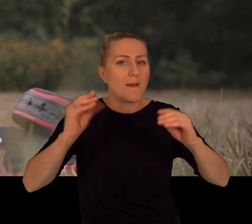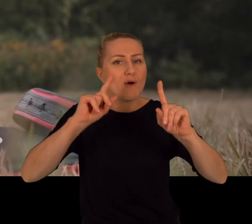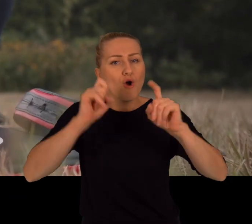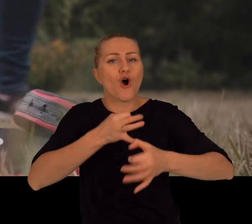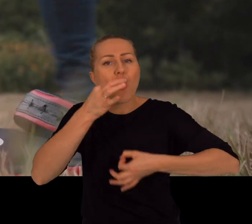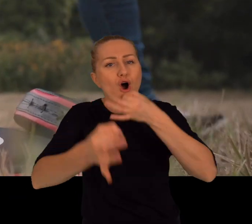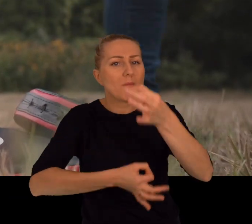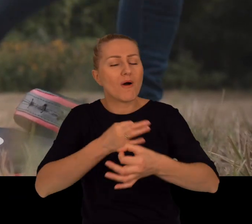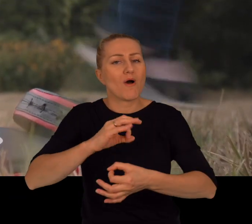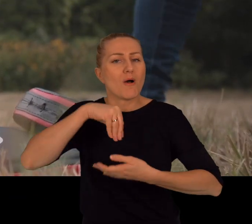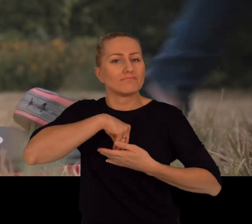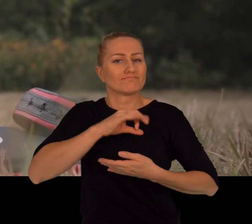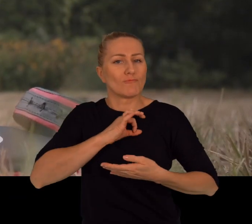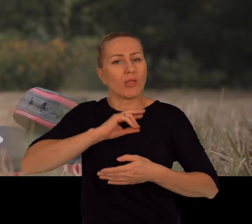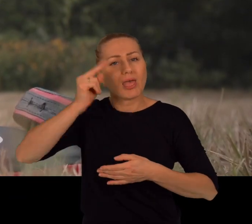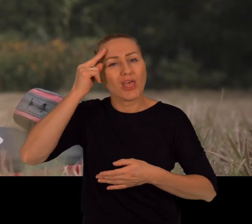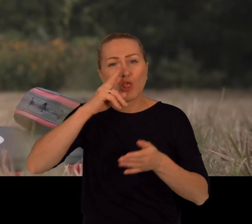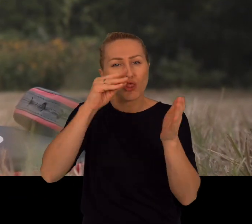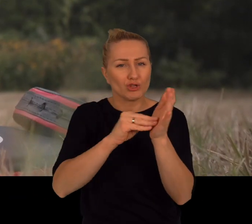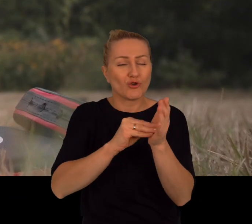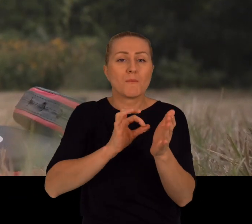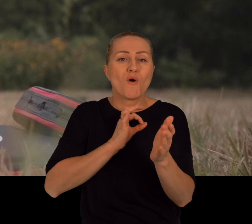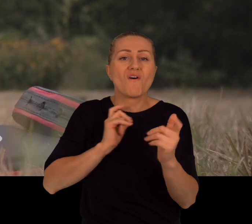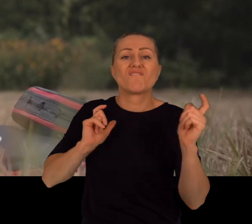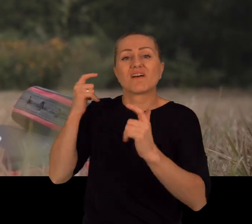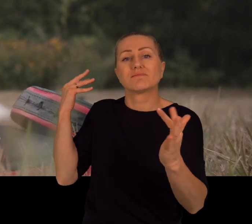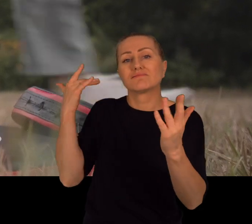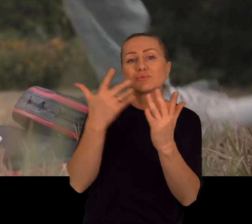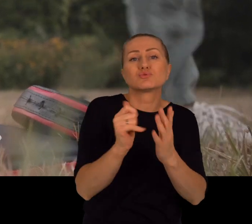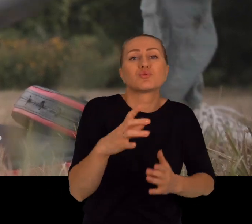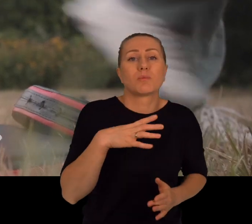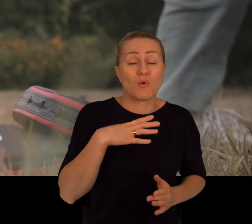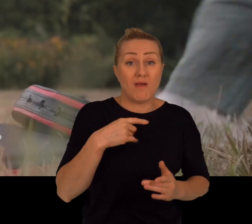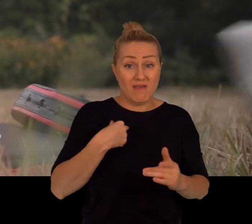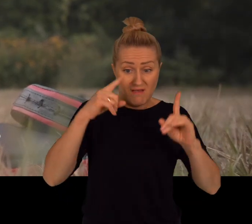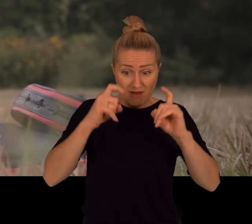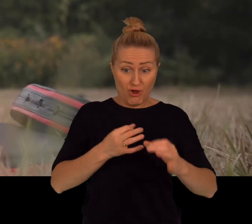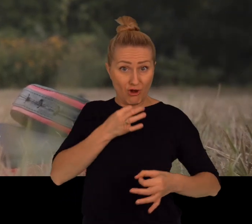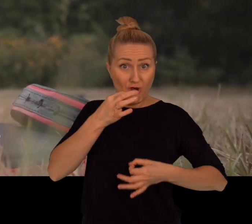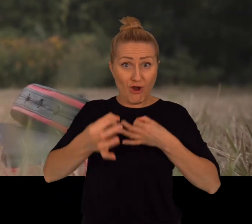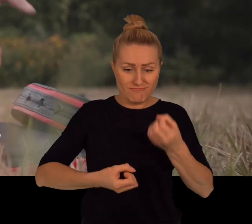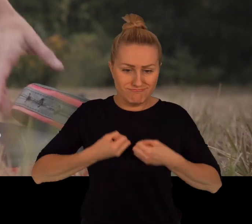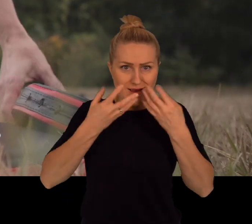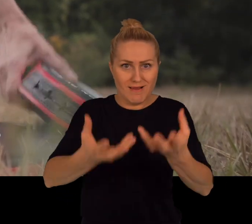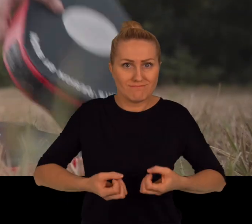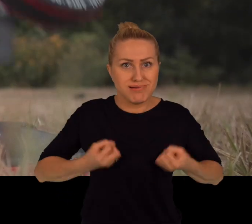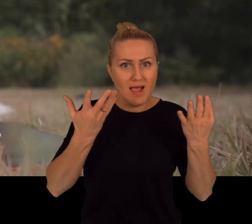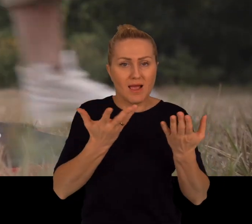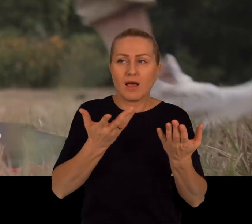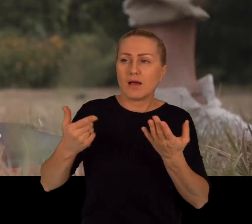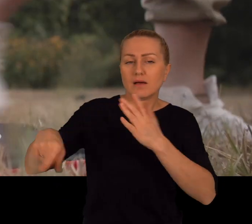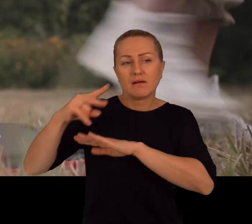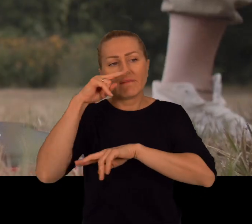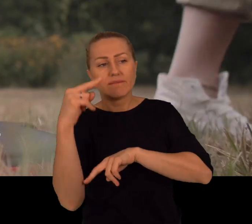opowiadać o moim doświadczeniu, o tym, co mi się wydarzyło. Jak ja zaczynam o tym opowiadać, to ja daję przestrzeń dla